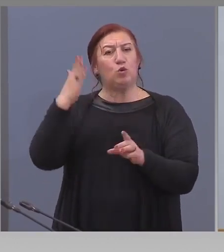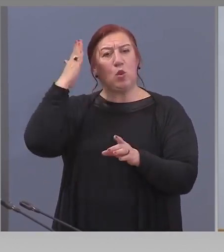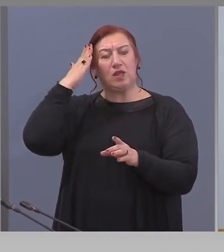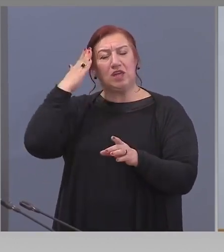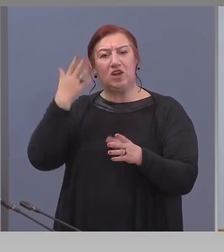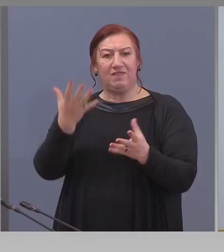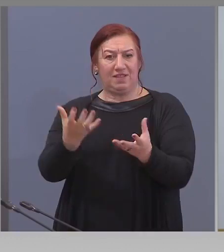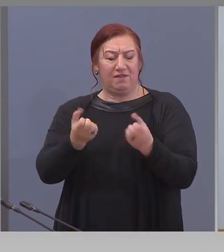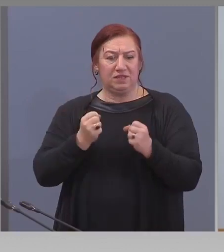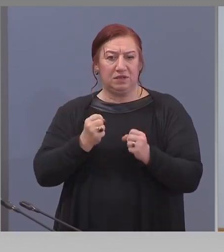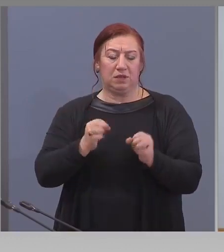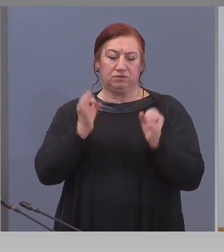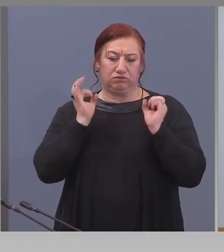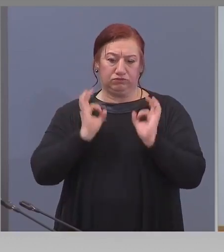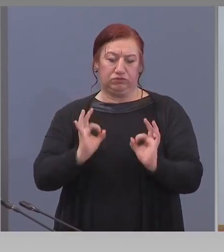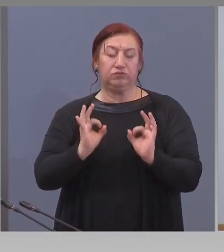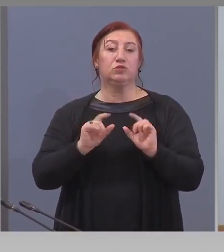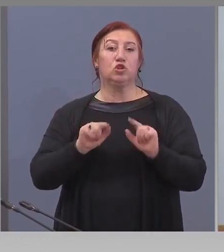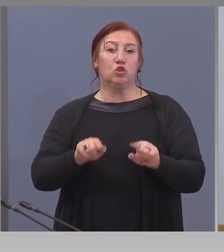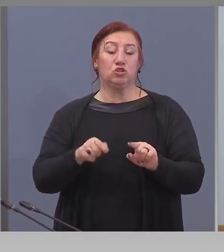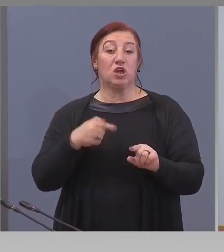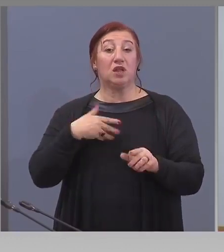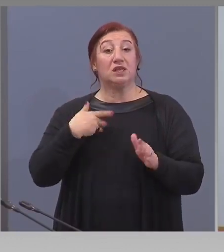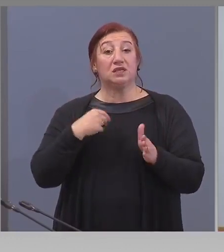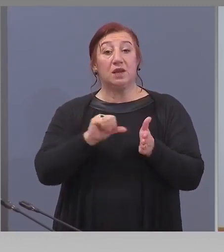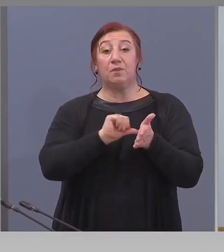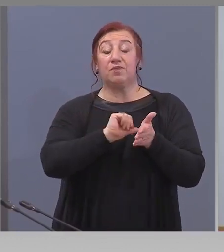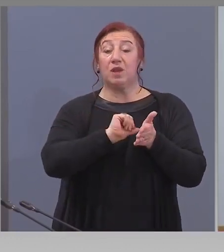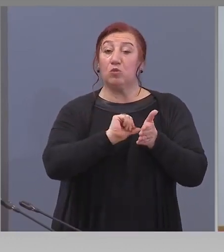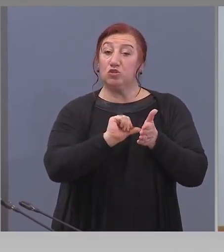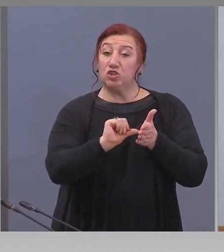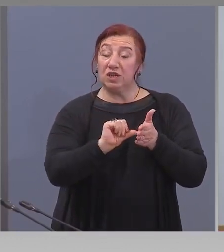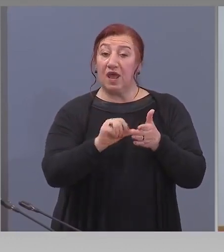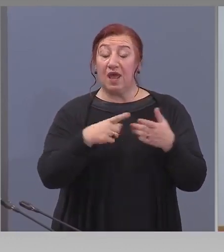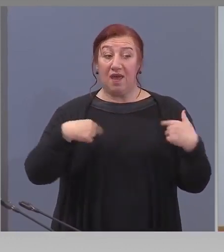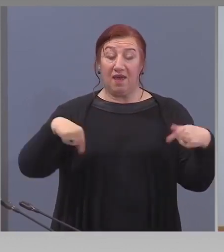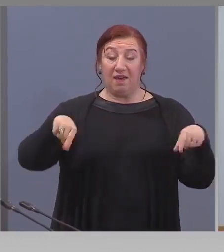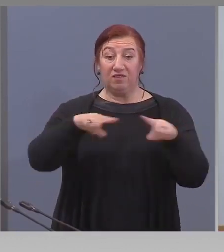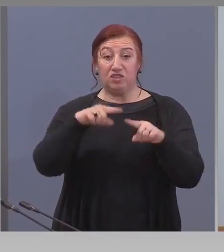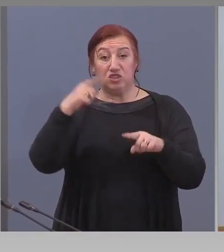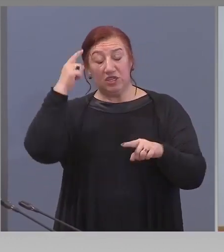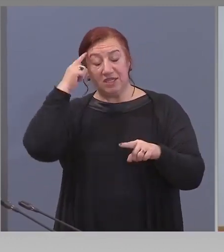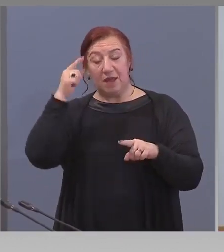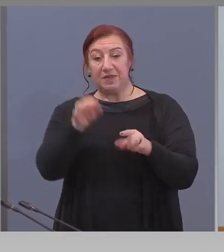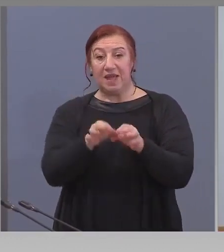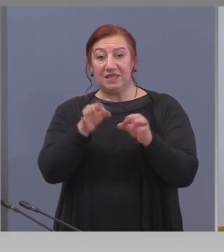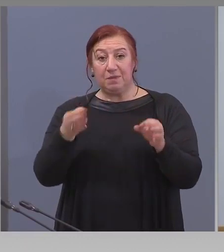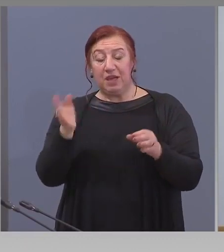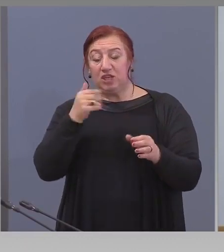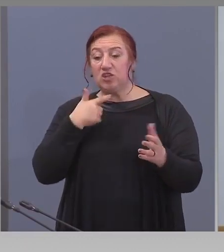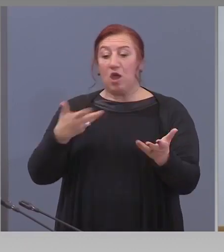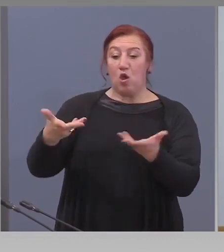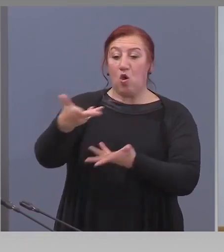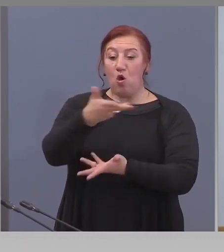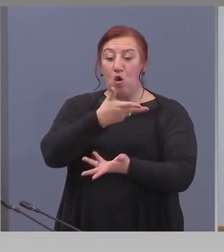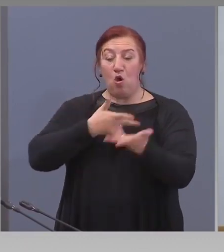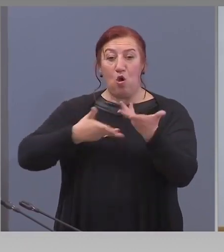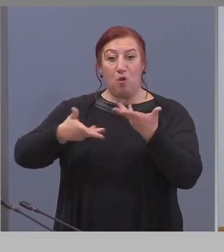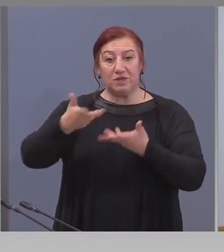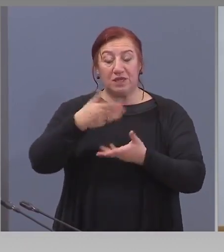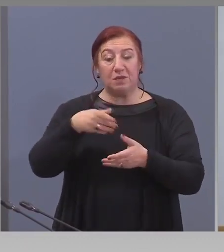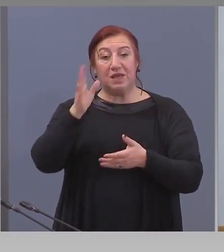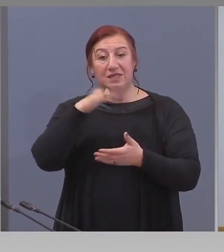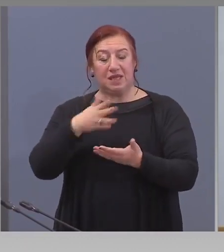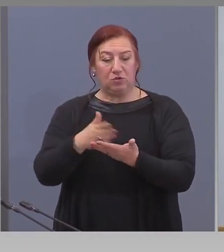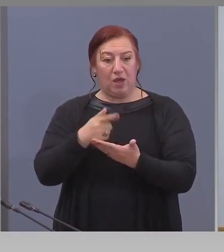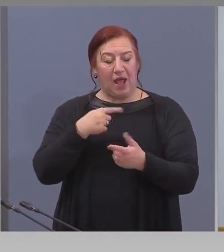са адекватни, но искам да подчертая. Всички сме единодушни, че тези мерки ще ги обсъждаме, след като изтече ние